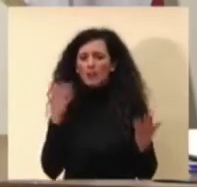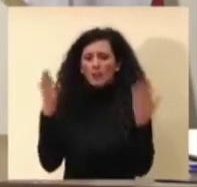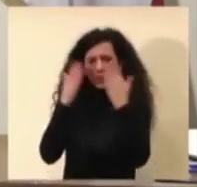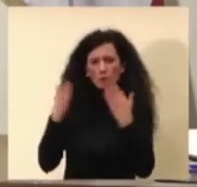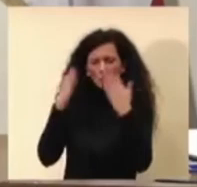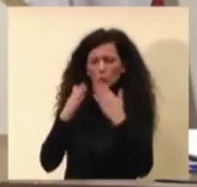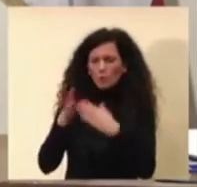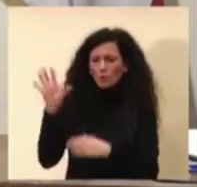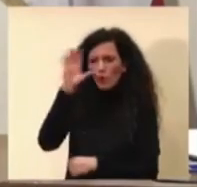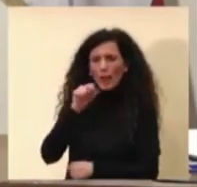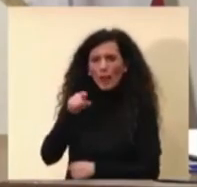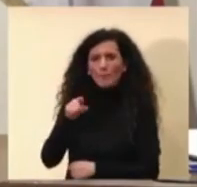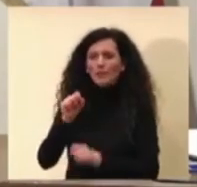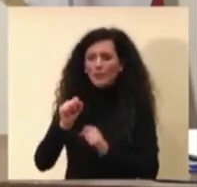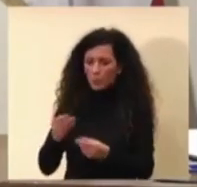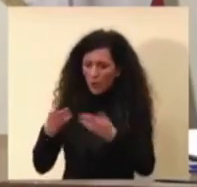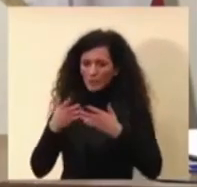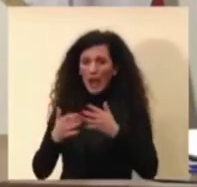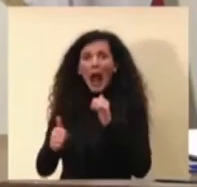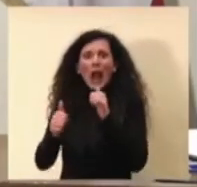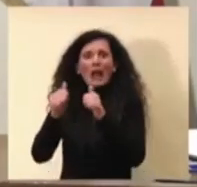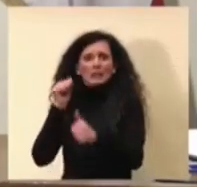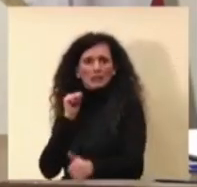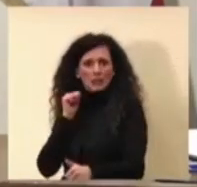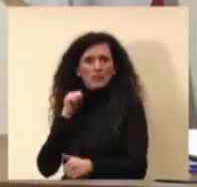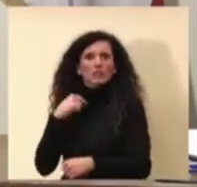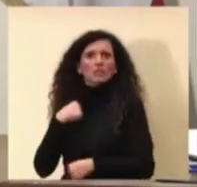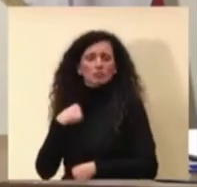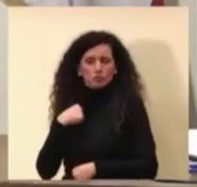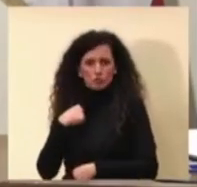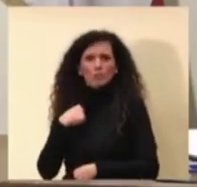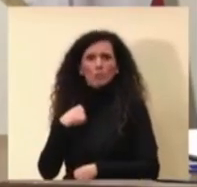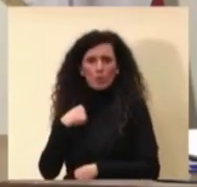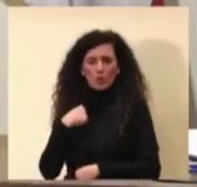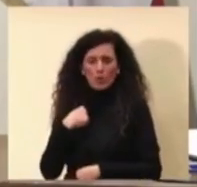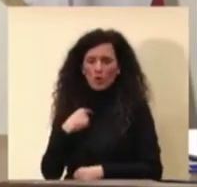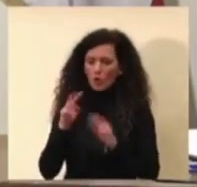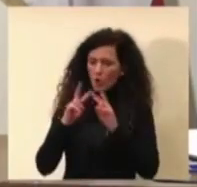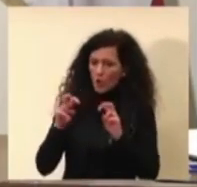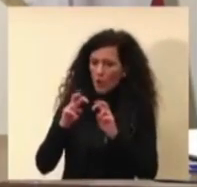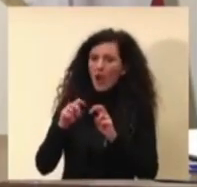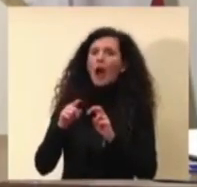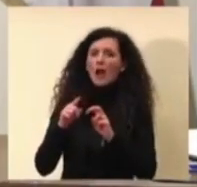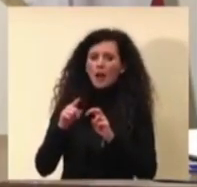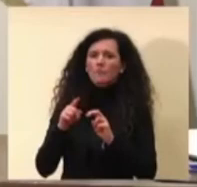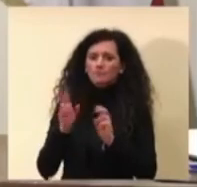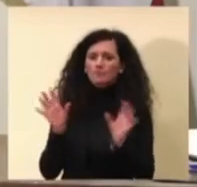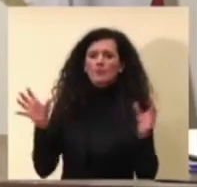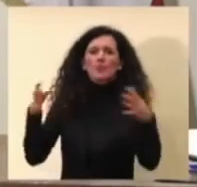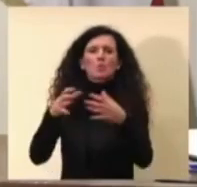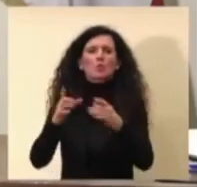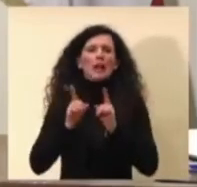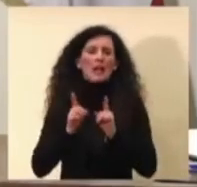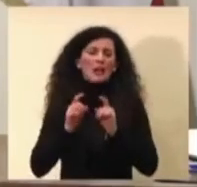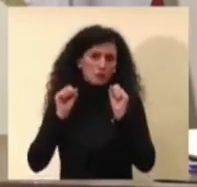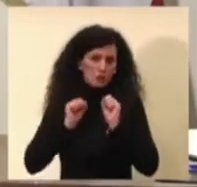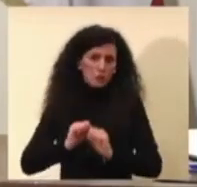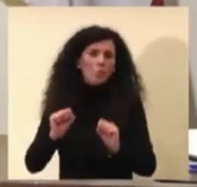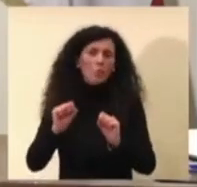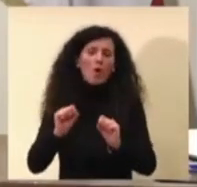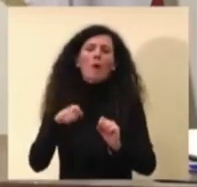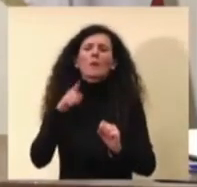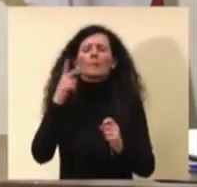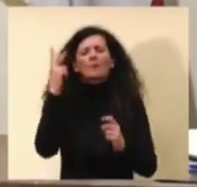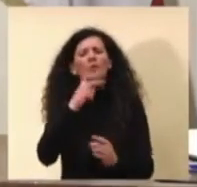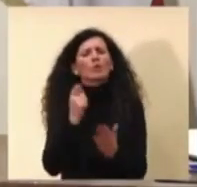qualche misura anticipare la data o spostarla più in là la data di immunità di grece. Dopo c una variabile fondamentale la durata della protezione.